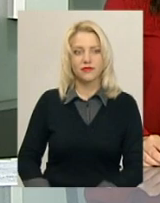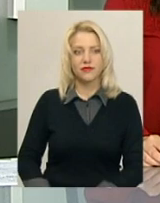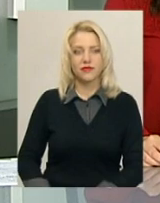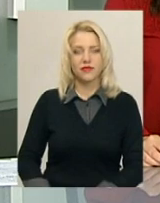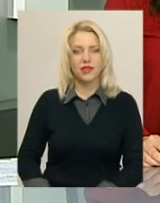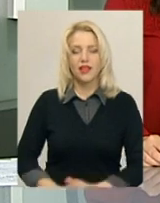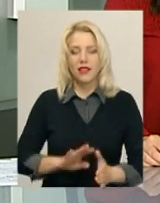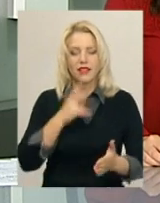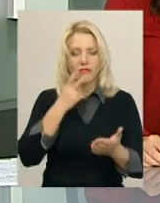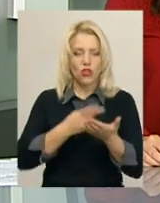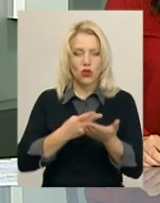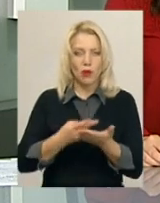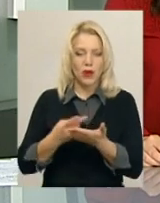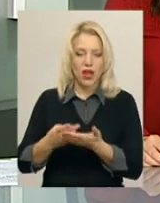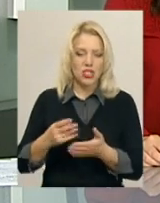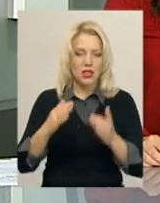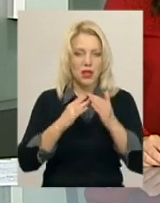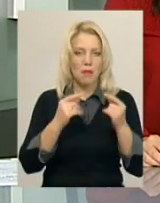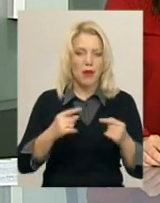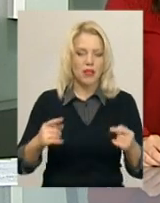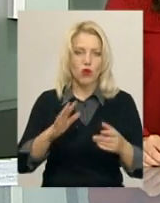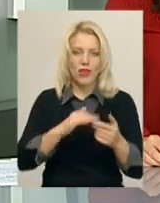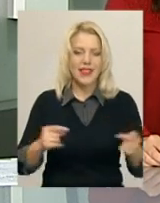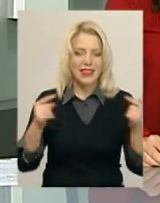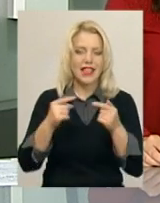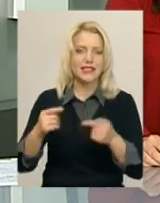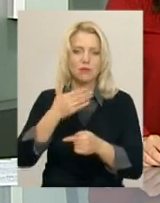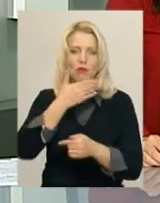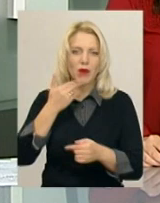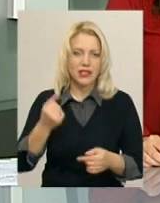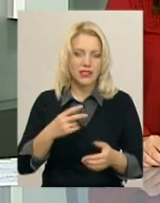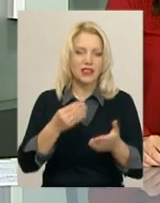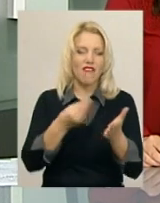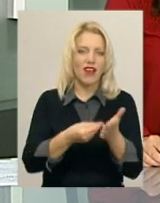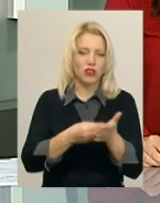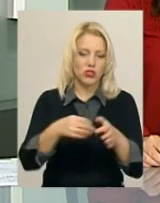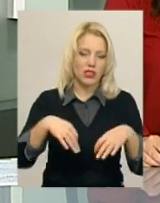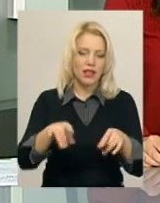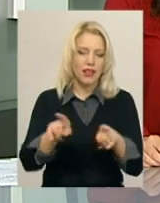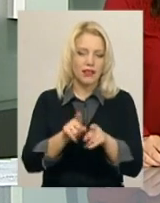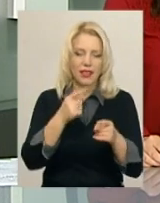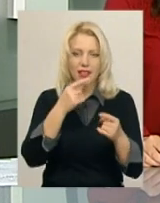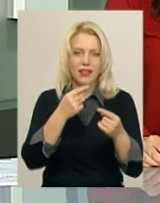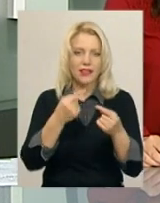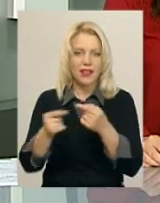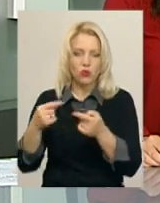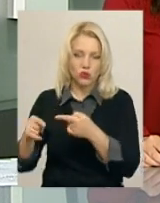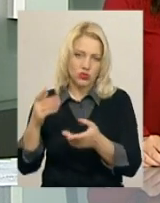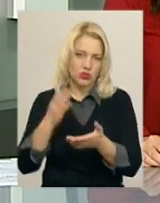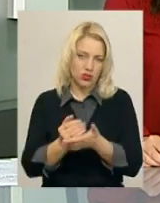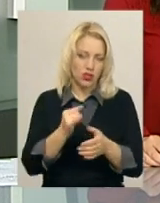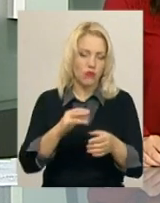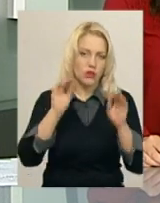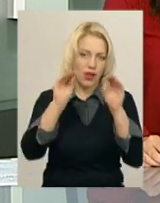Невідображення нерухомого майна та неспівпадіння вартості автівок – такі неточності найчастіше зустрічаються у деклараціях чиновників.